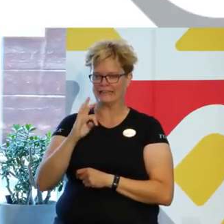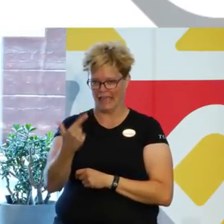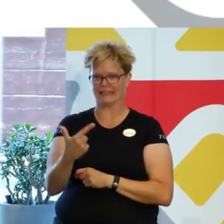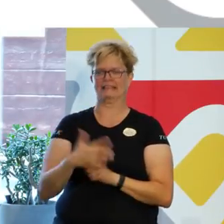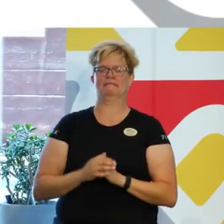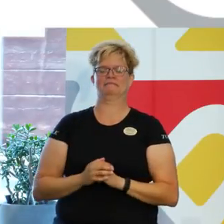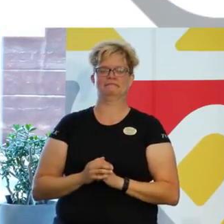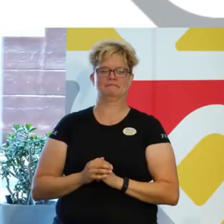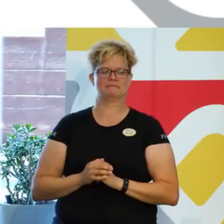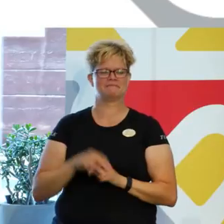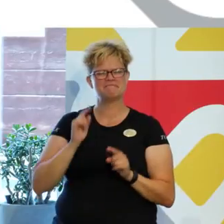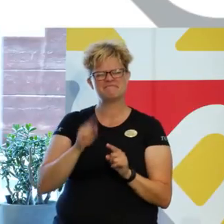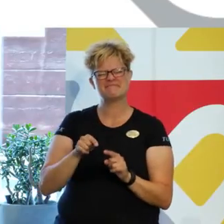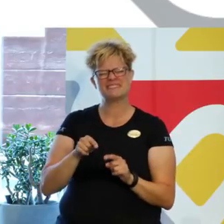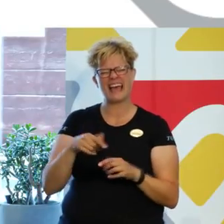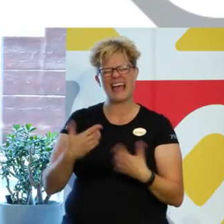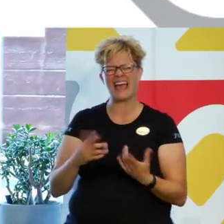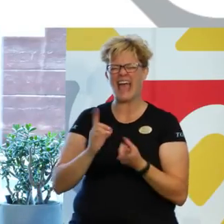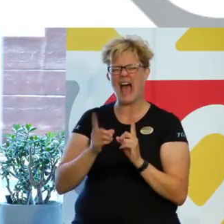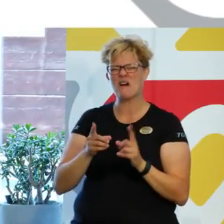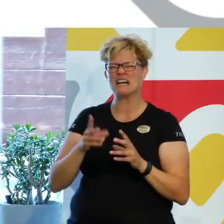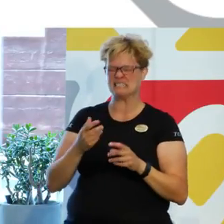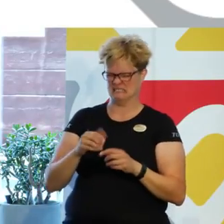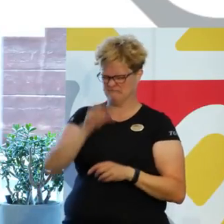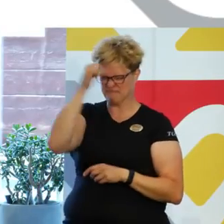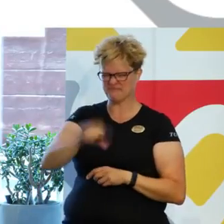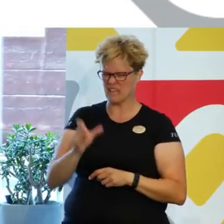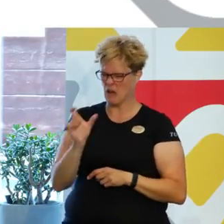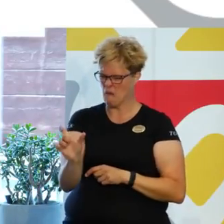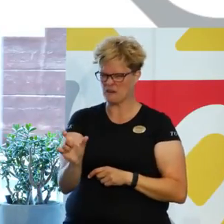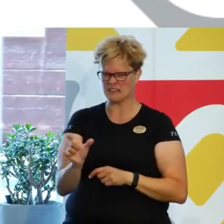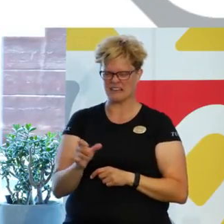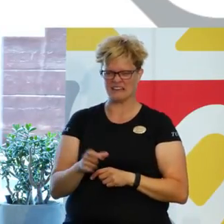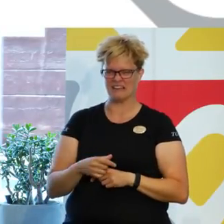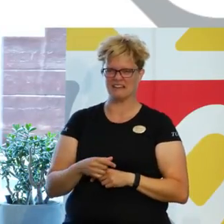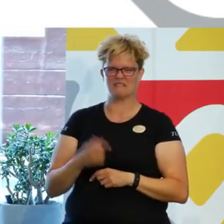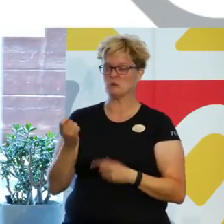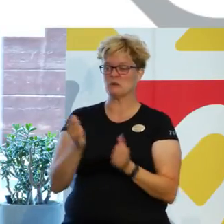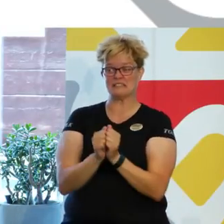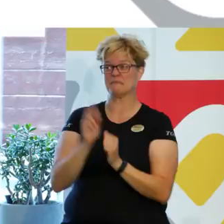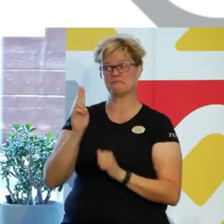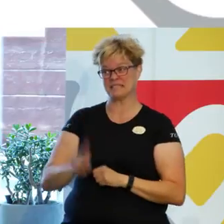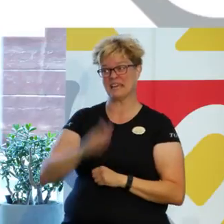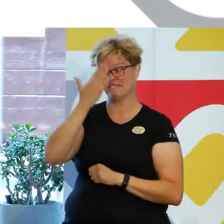Intersektionalitet är kanske ett komplicerat ord för någonting som vi har känt till rätt så länge.